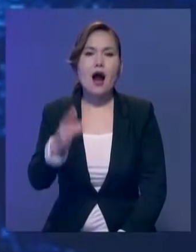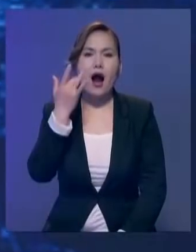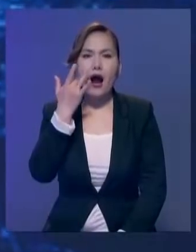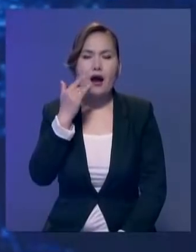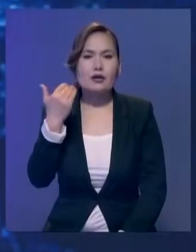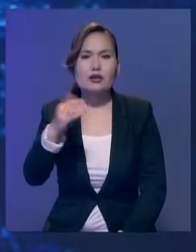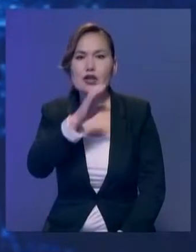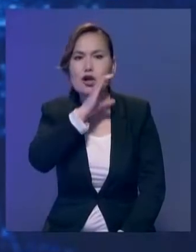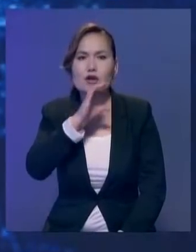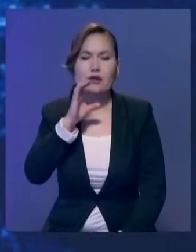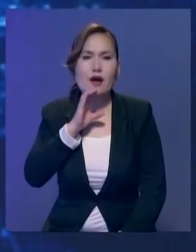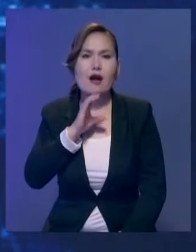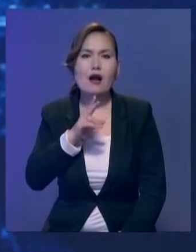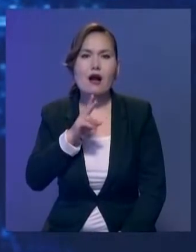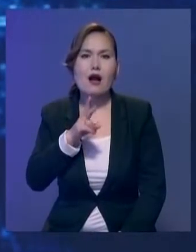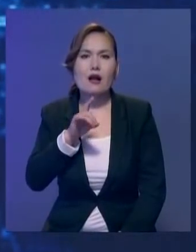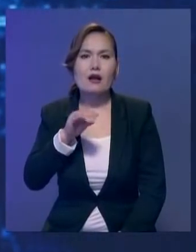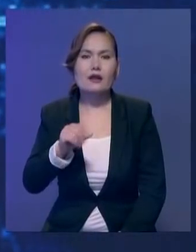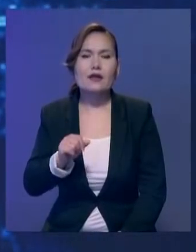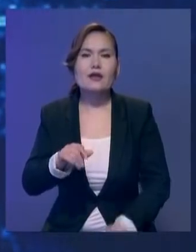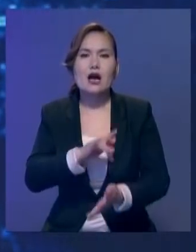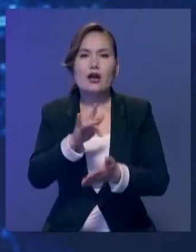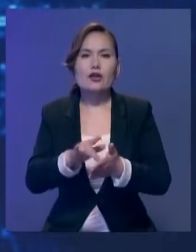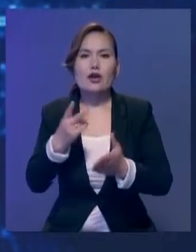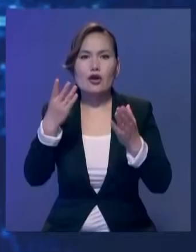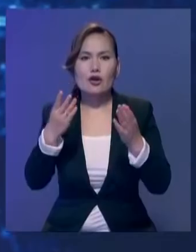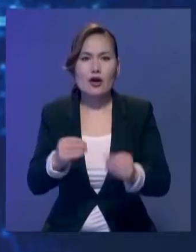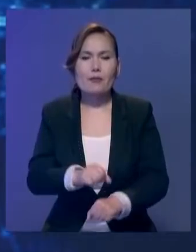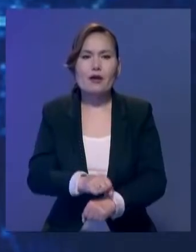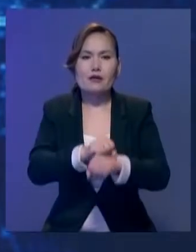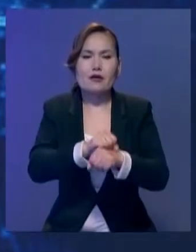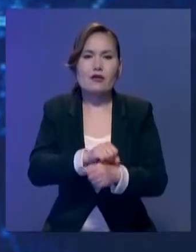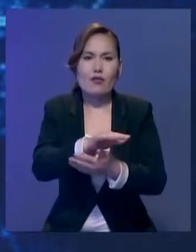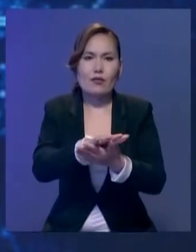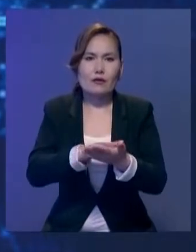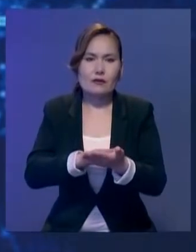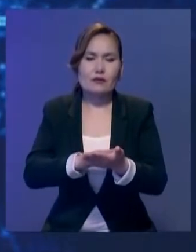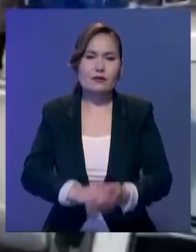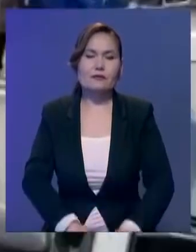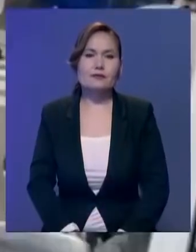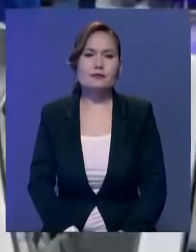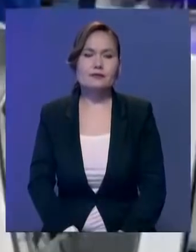Ақшытың солтүстік Каролина штатында екі гүннен бері наразылық шаралары басылмай отыр.